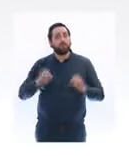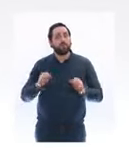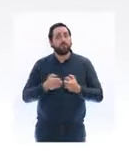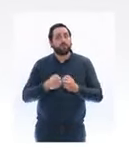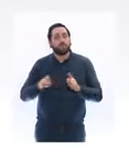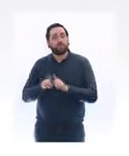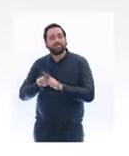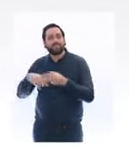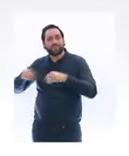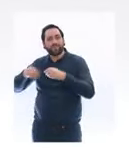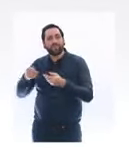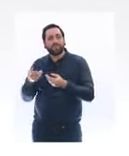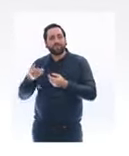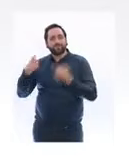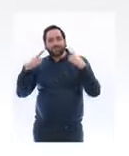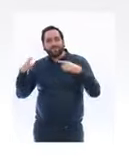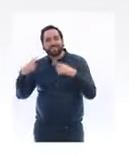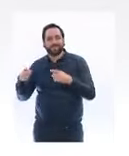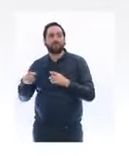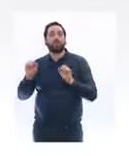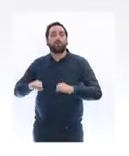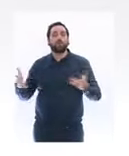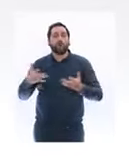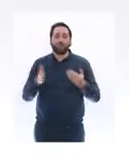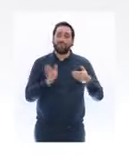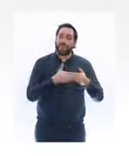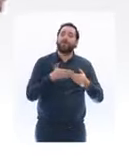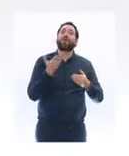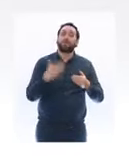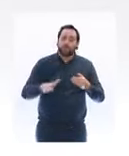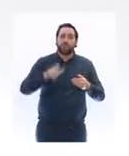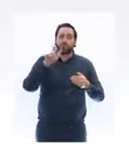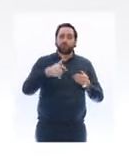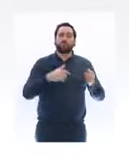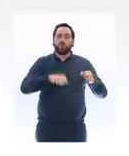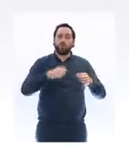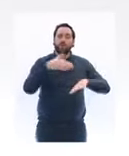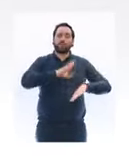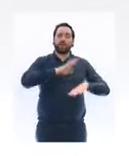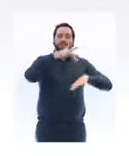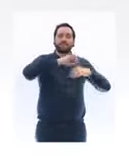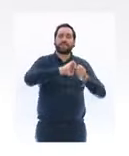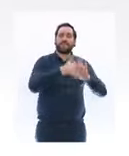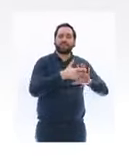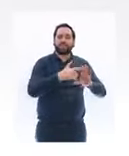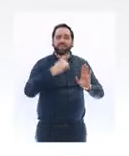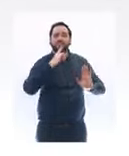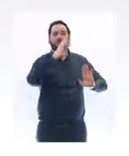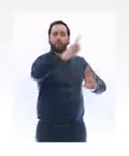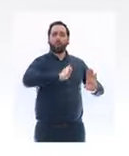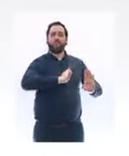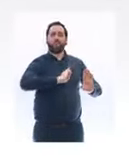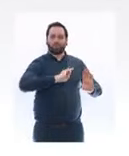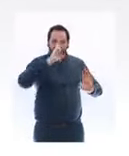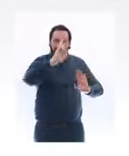activités de livraison et de retrait de commandes, c'est-à-dire le click and collect et bien entendu, les aides à la numérisation dont vient de parler